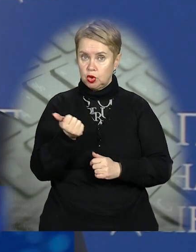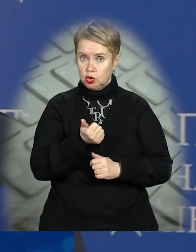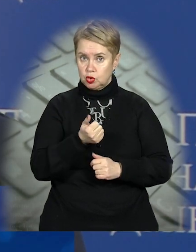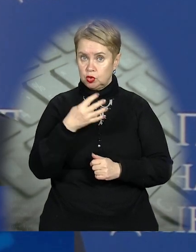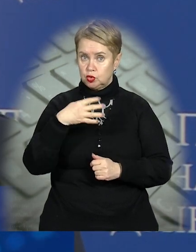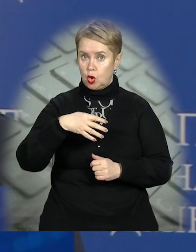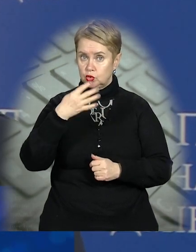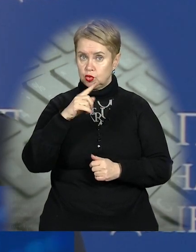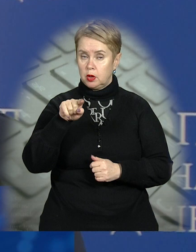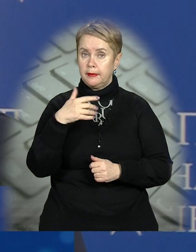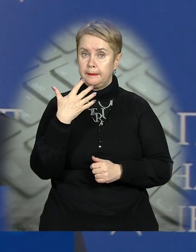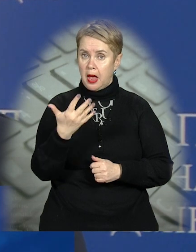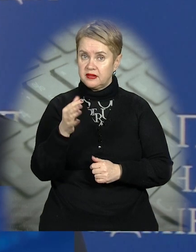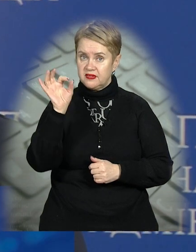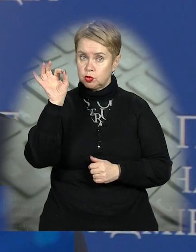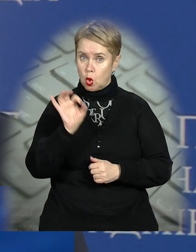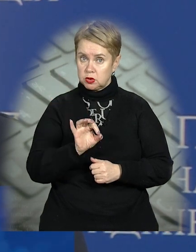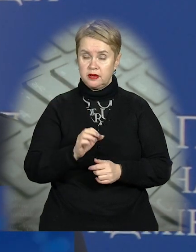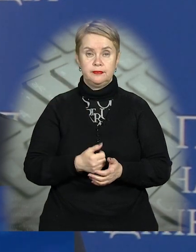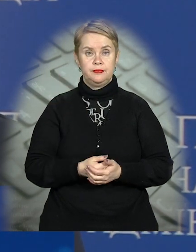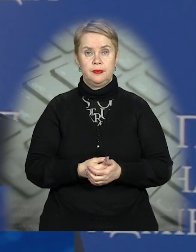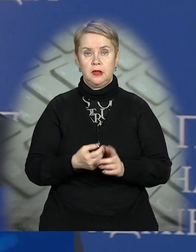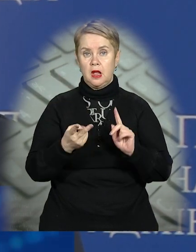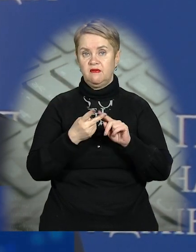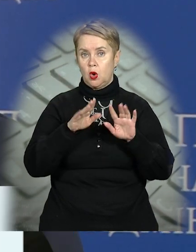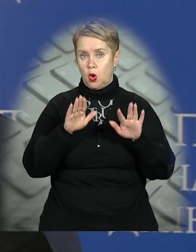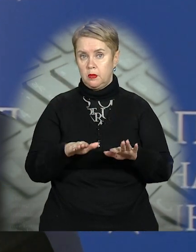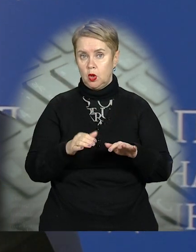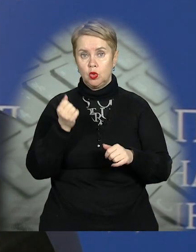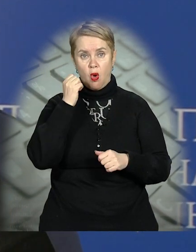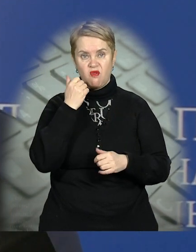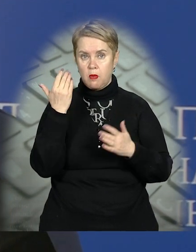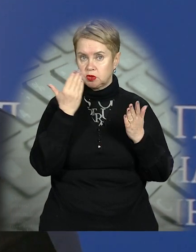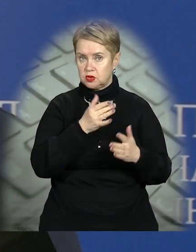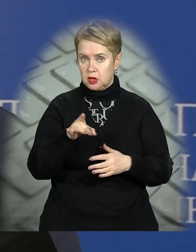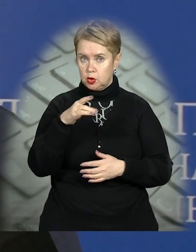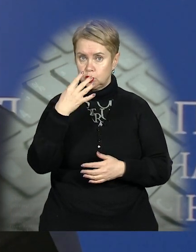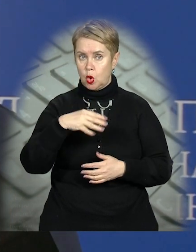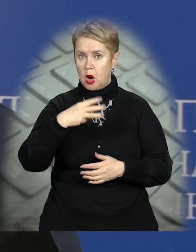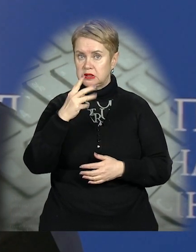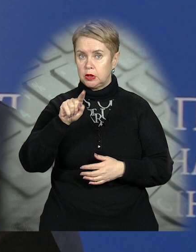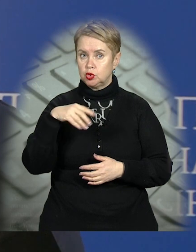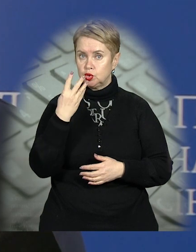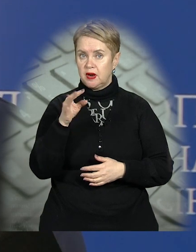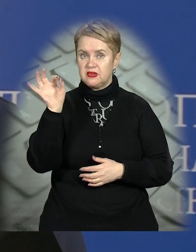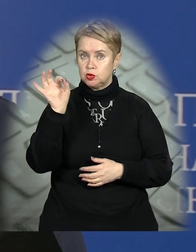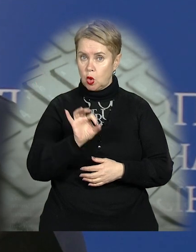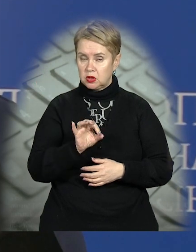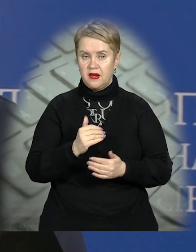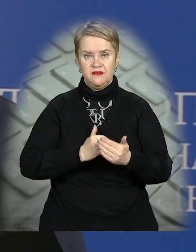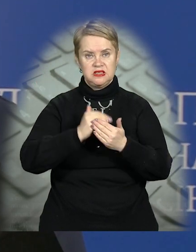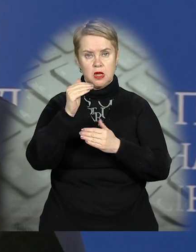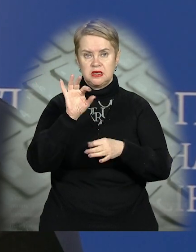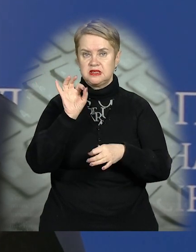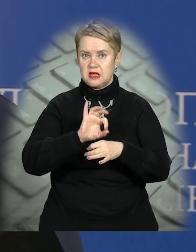44,5 відсотків. На другому місці – це Новомосковський район, 43,4 відсотків. Високі